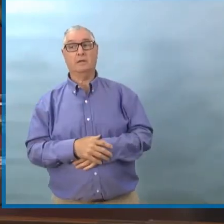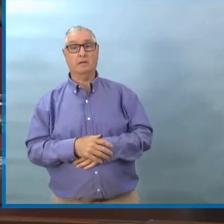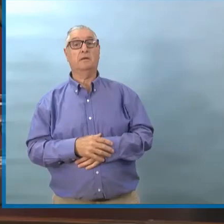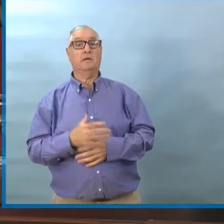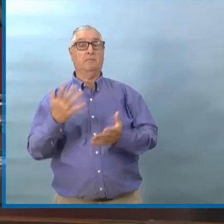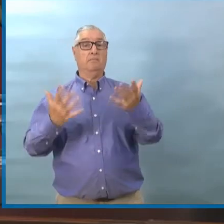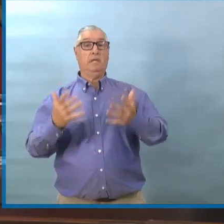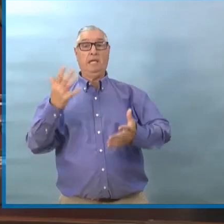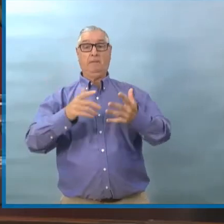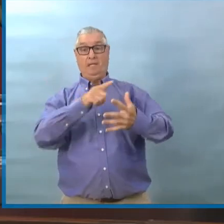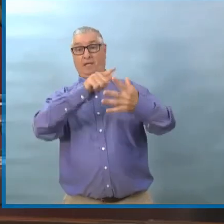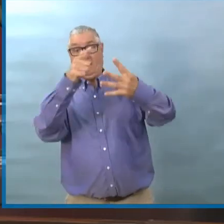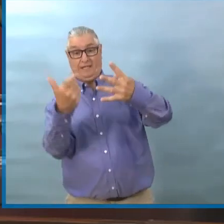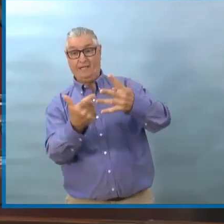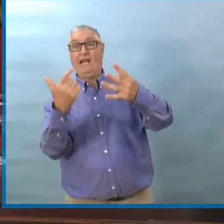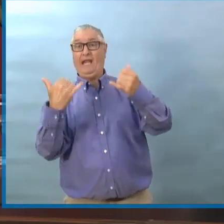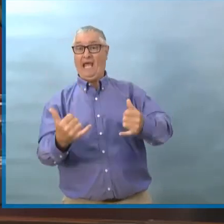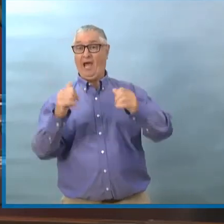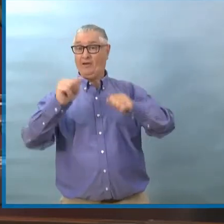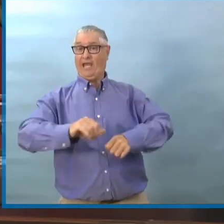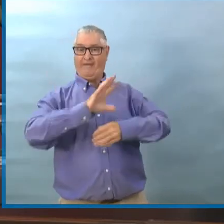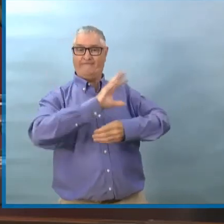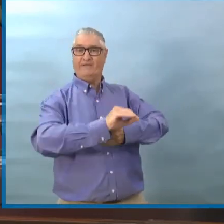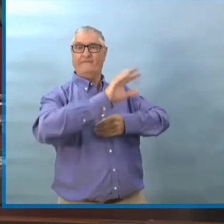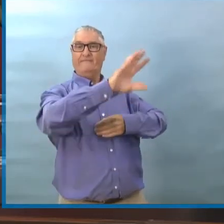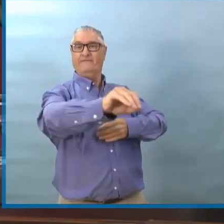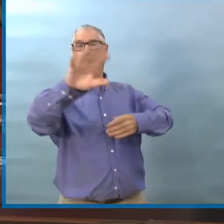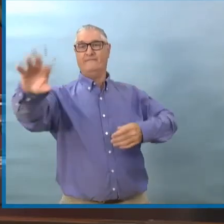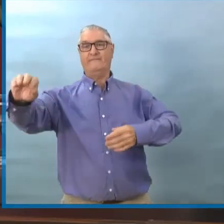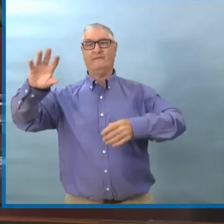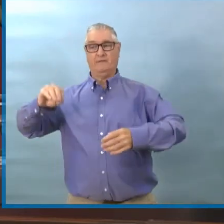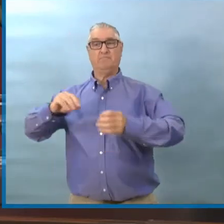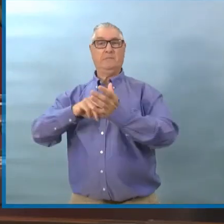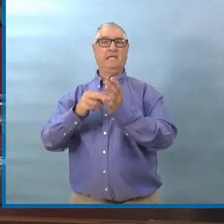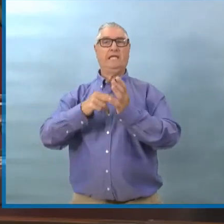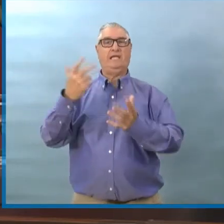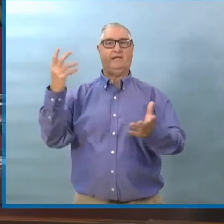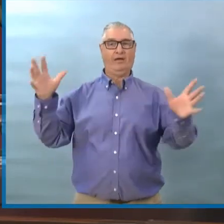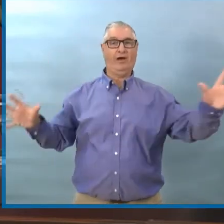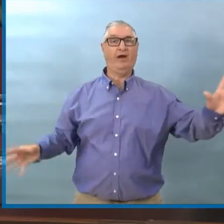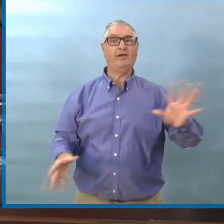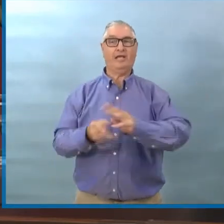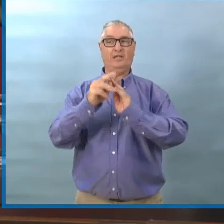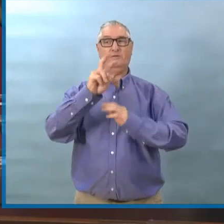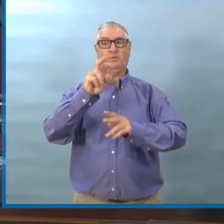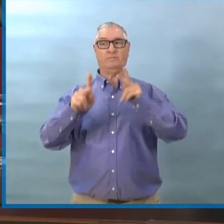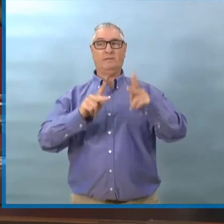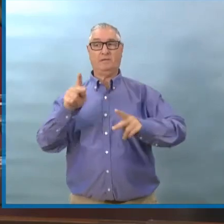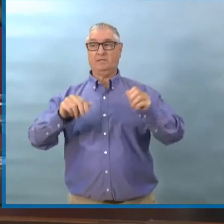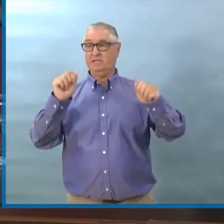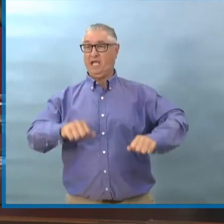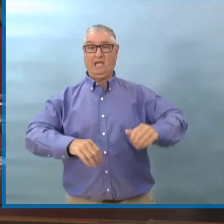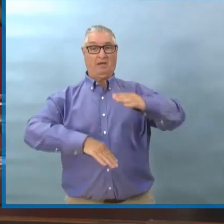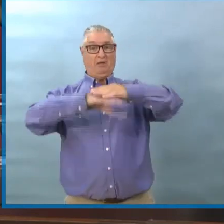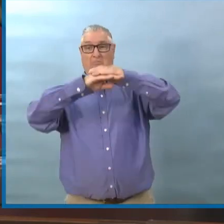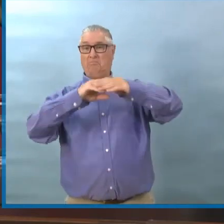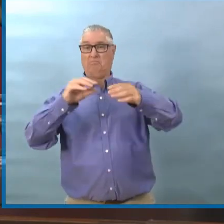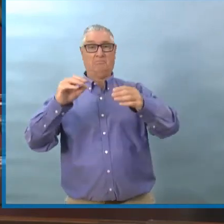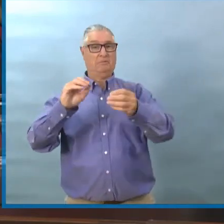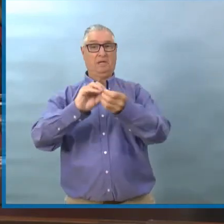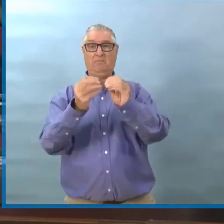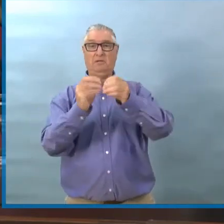Jusqu'à 30% de la capacité. Donc on essaie de mettre en place des pratiques qui permettent